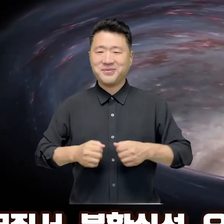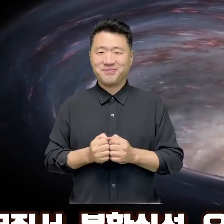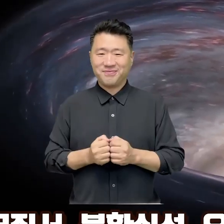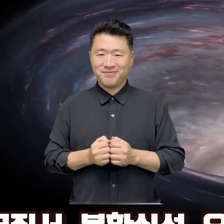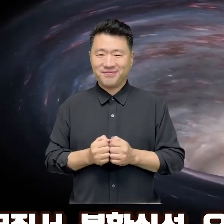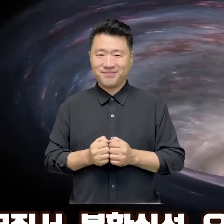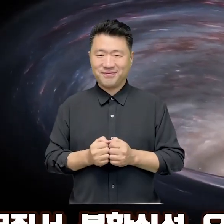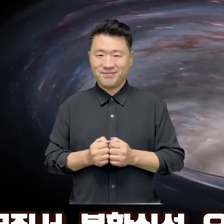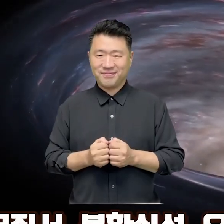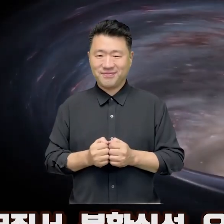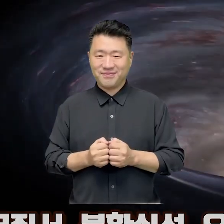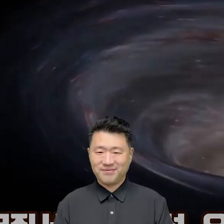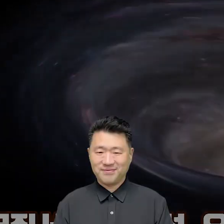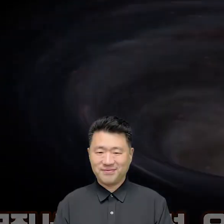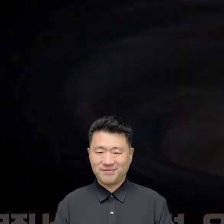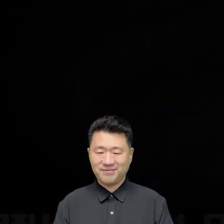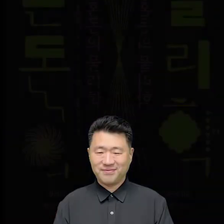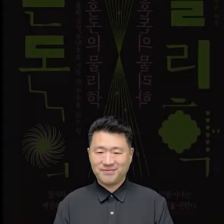알아야 한다.